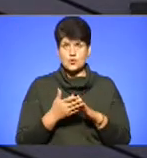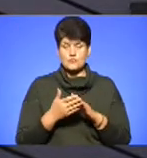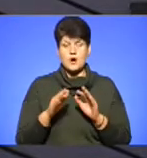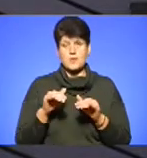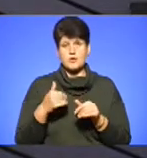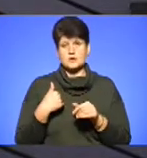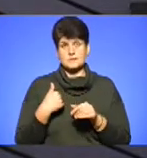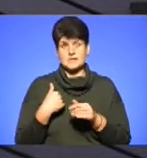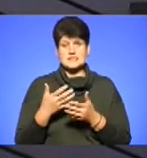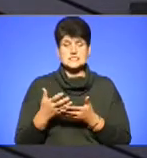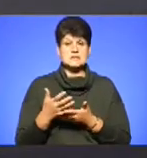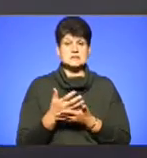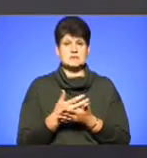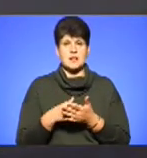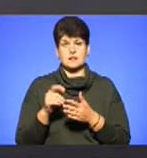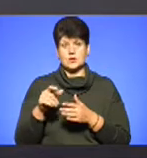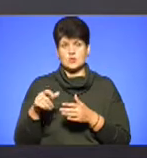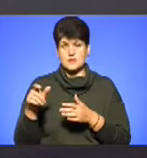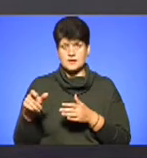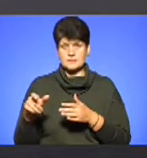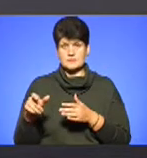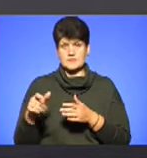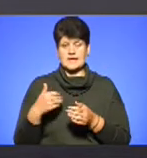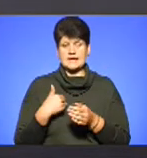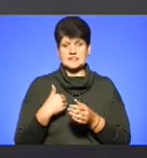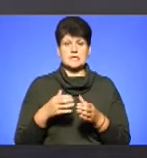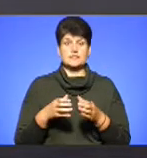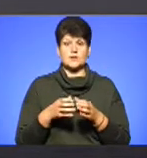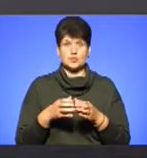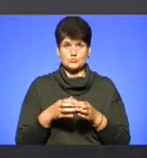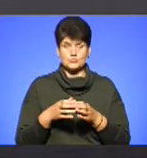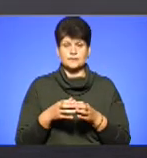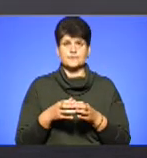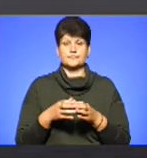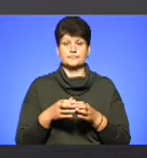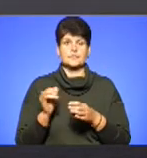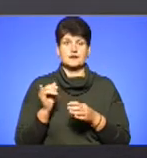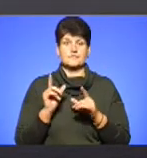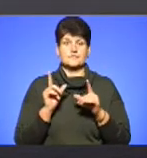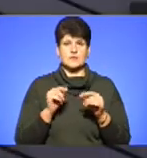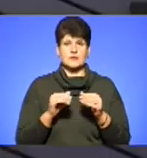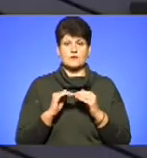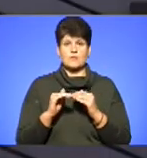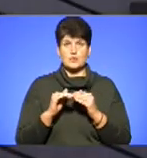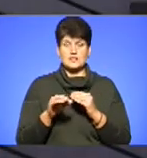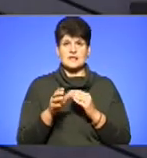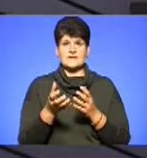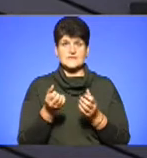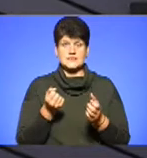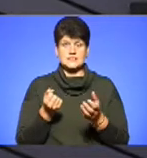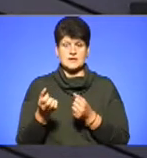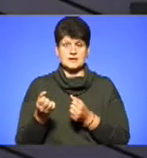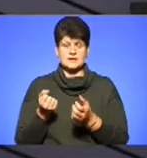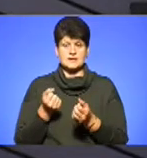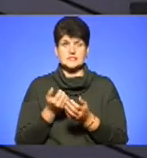зібрали людей, ініціативну групу, яка ініціювалася на цей. Виїхали в поле і відібрали зразки